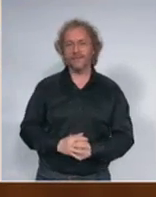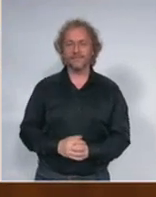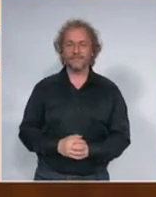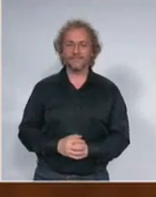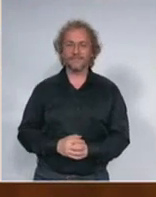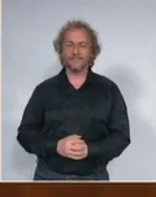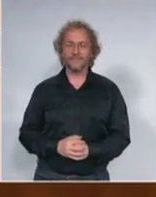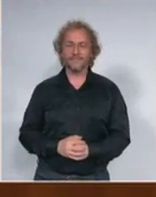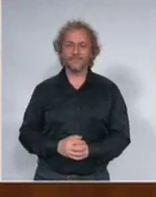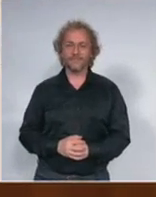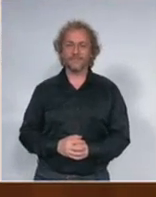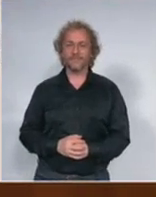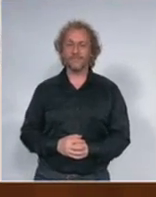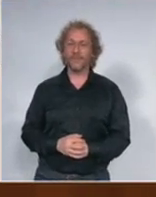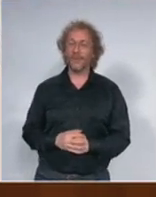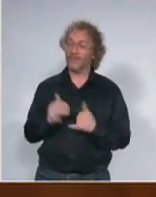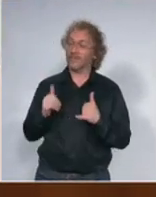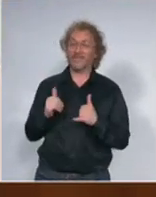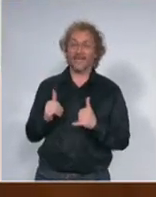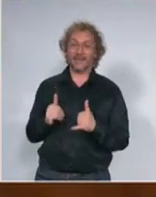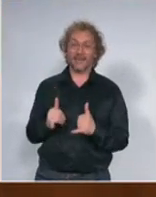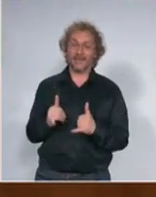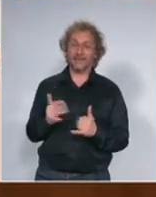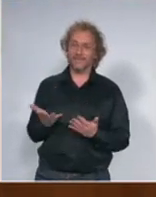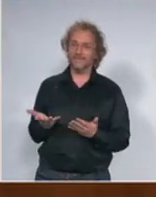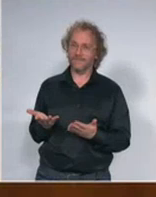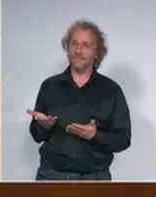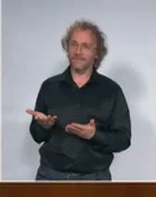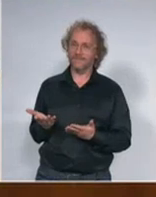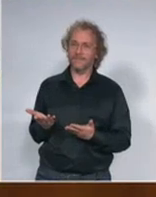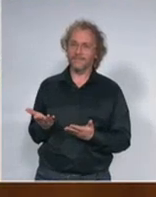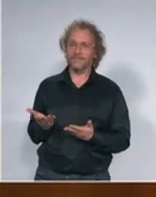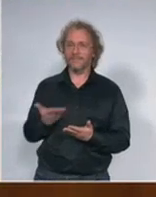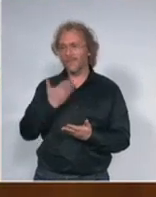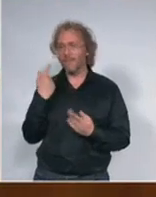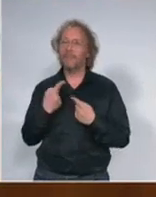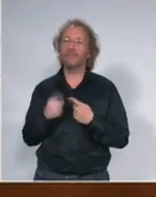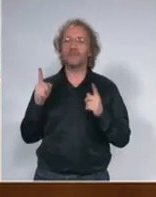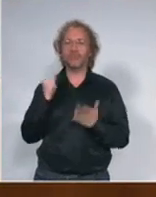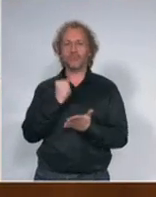U ovom trenutku ne postoje posebne dozvole